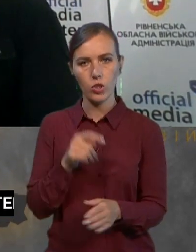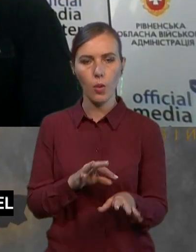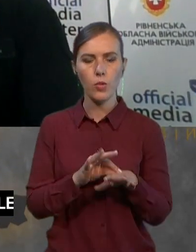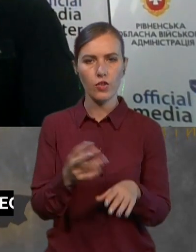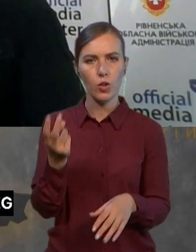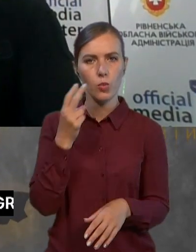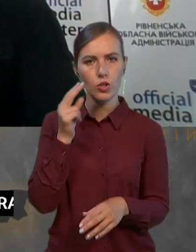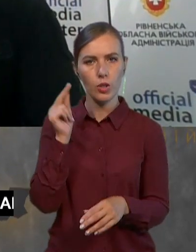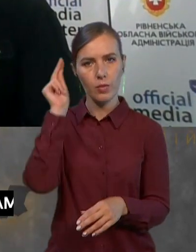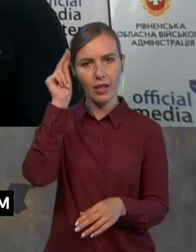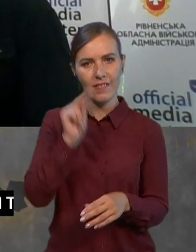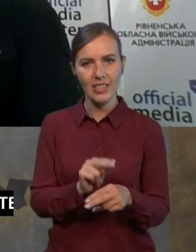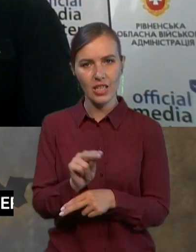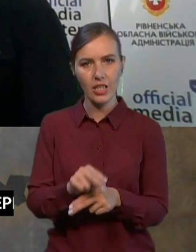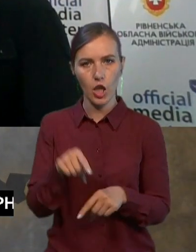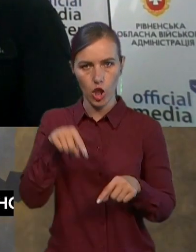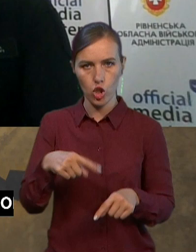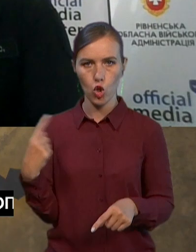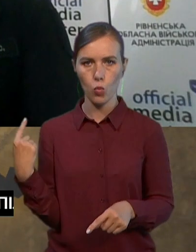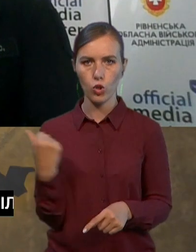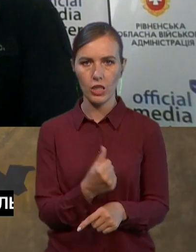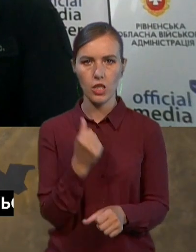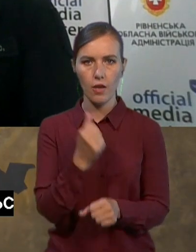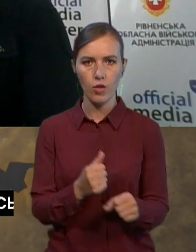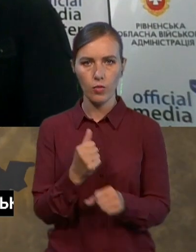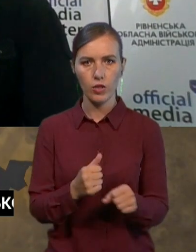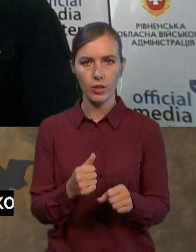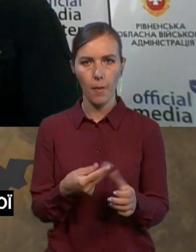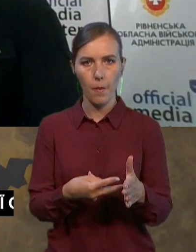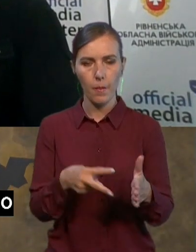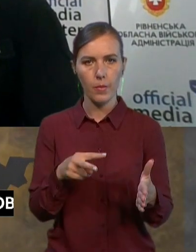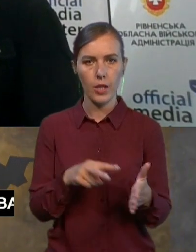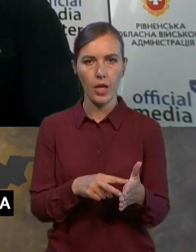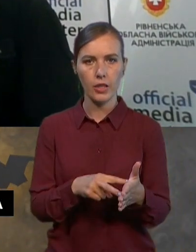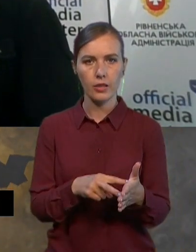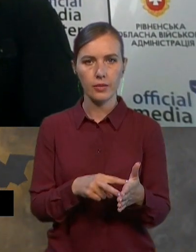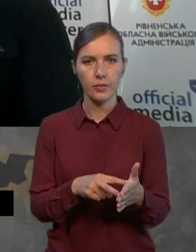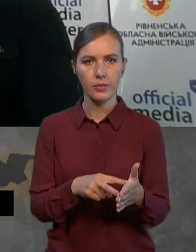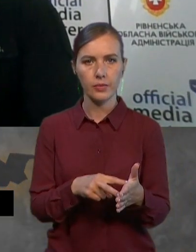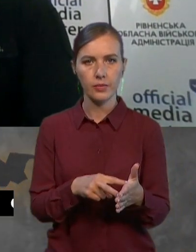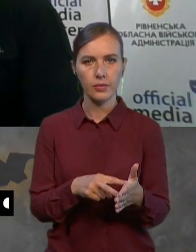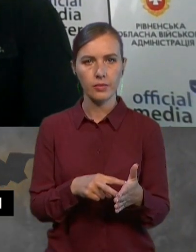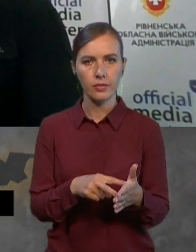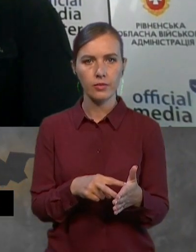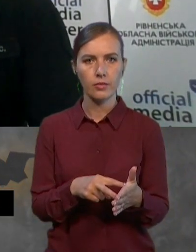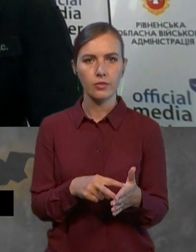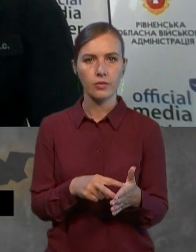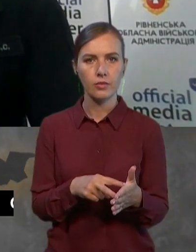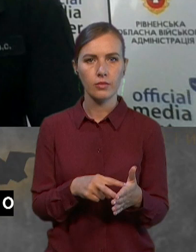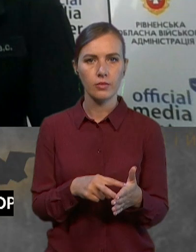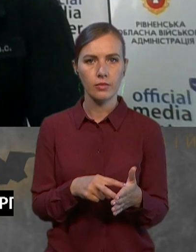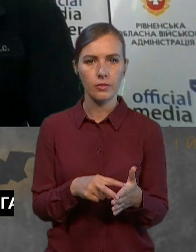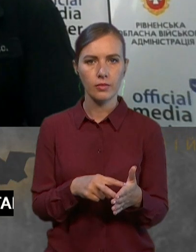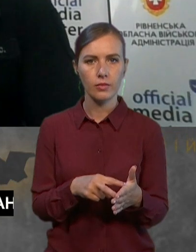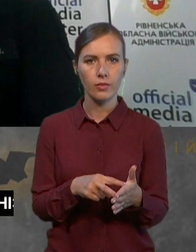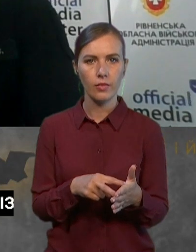Наприклад, на цьому тижні ми відпрацьовували сценарний план витоку атомної